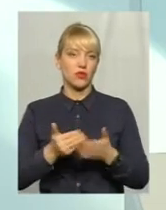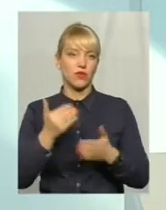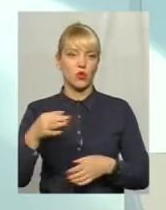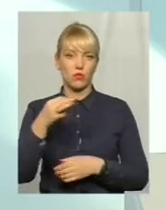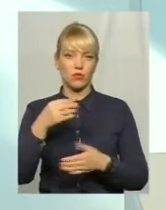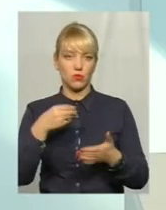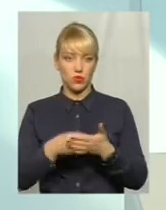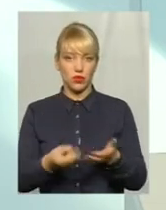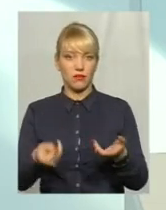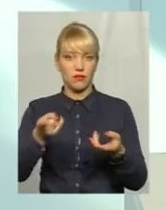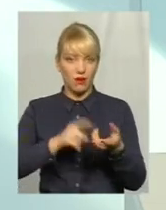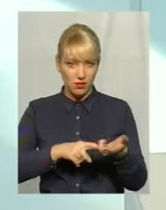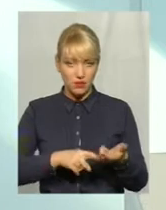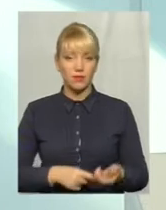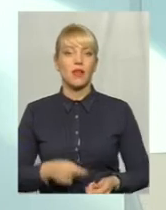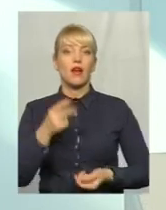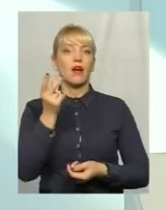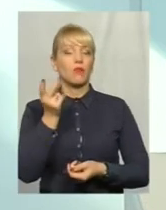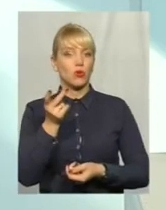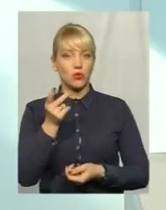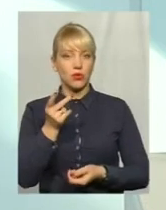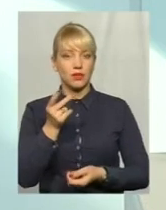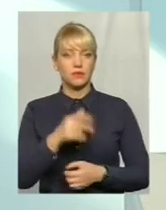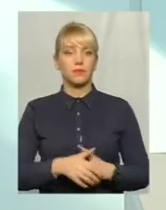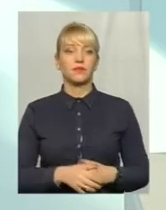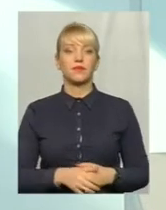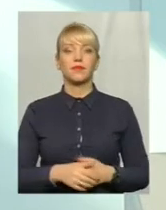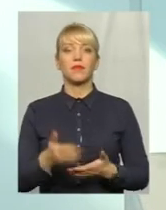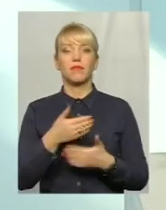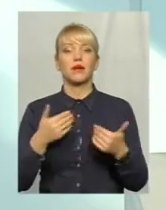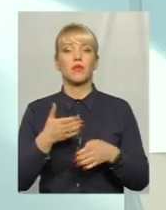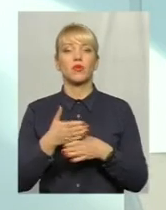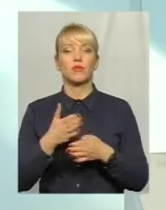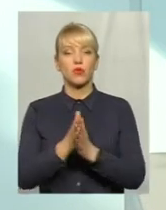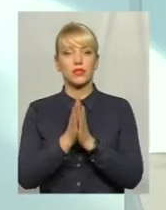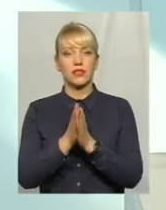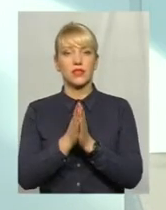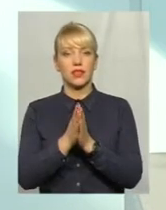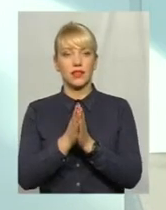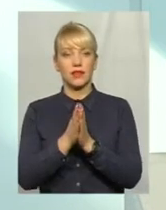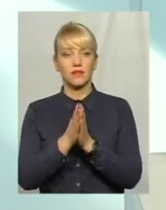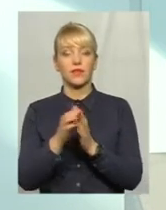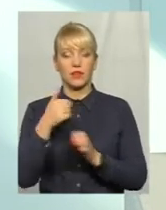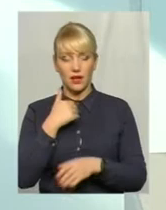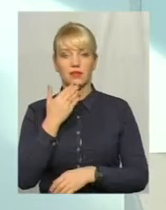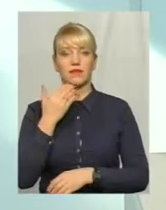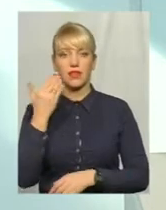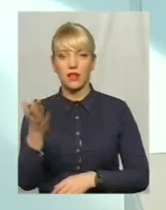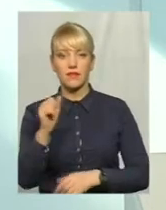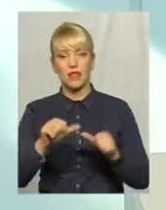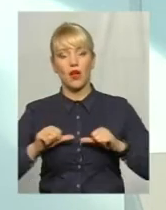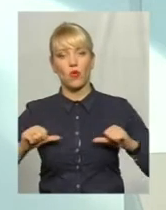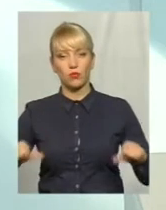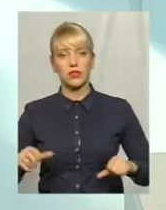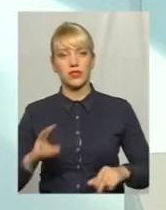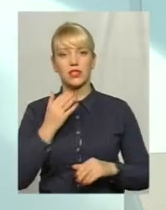бюджету. Це раз. По-друге, коли ми просили, тому що я звертався і на комісії, і